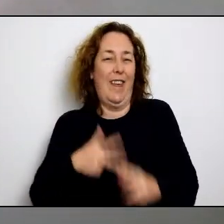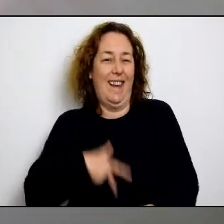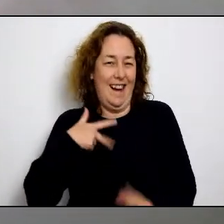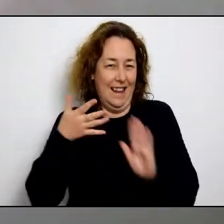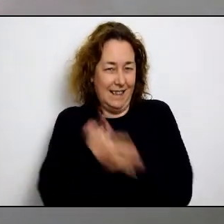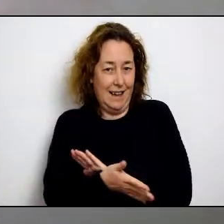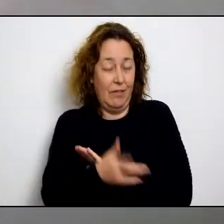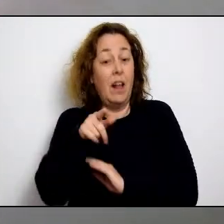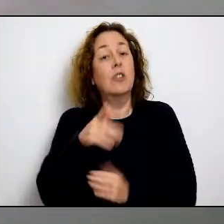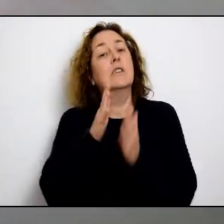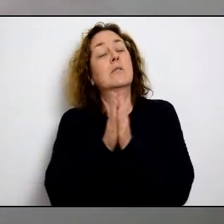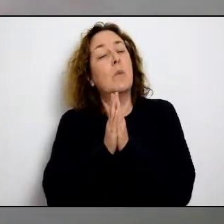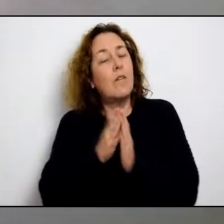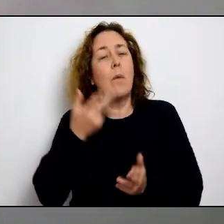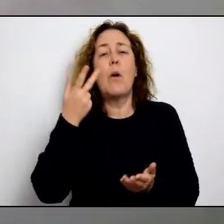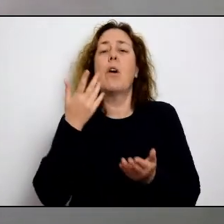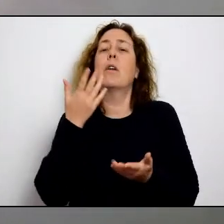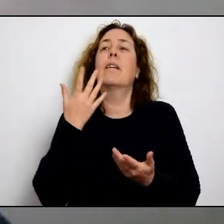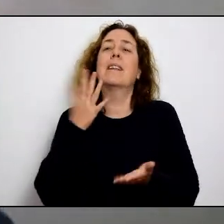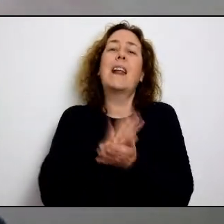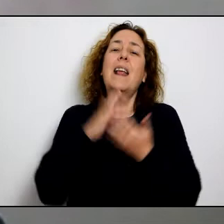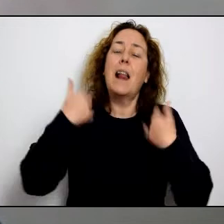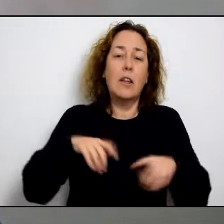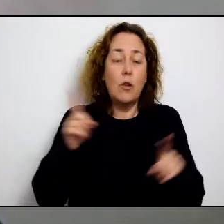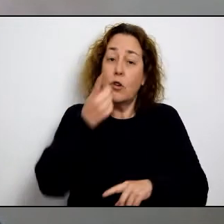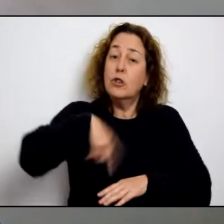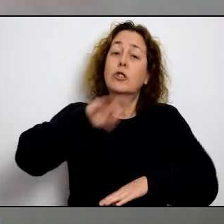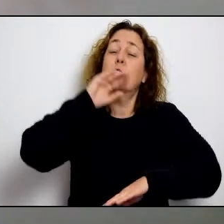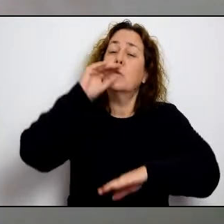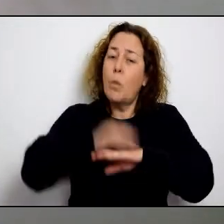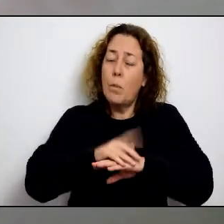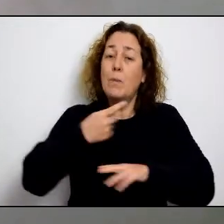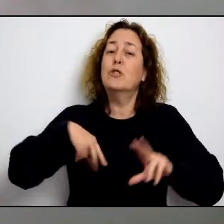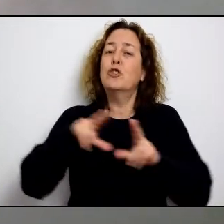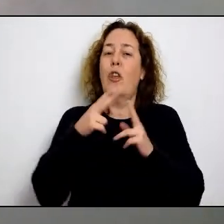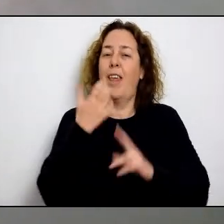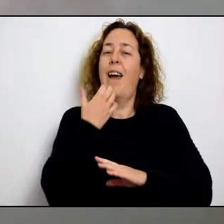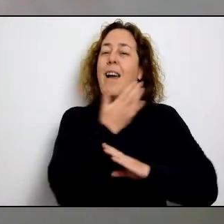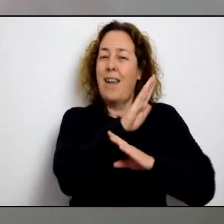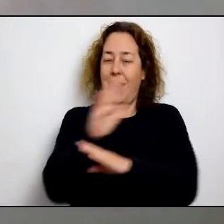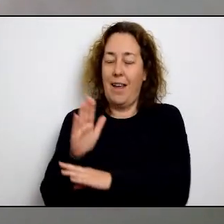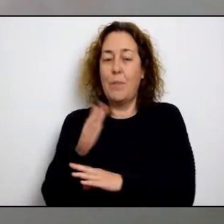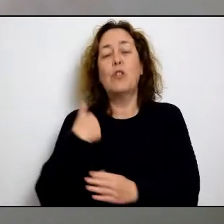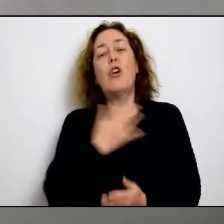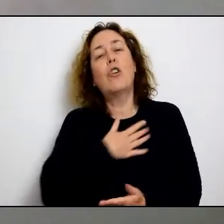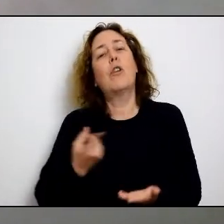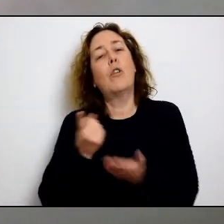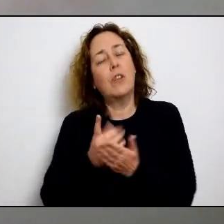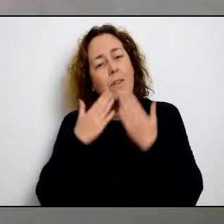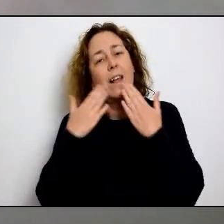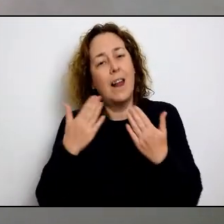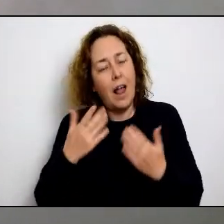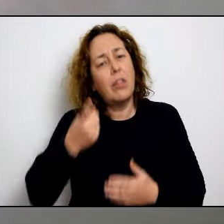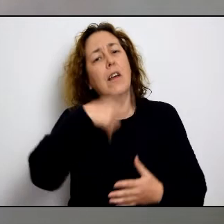distància quan hem de sortir per estricta necessitat. Tenim cura de la societat en global. Per tant, per favor, no m'ho relaxem. Estem complint, som